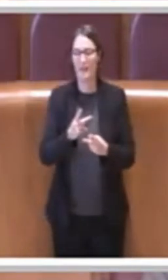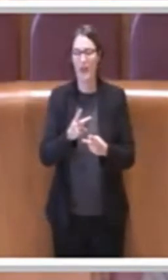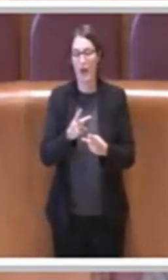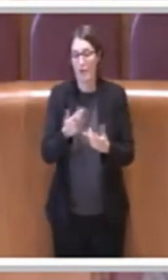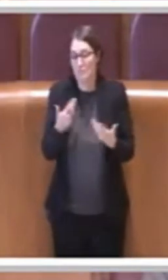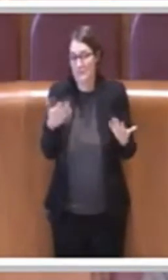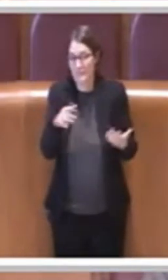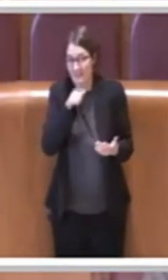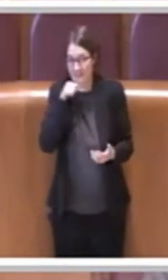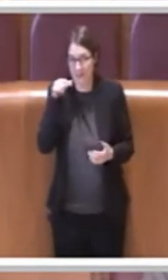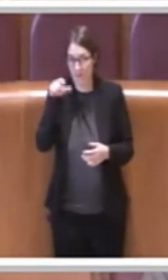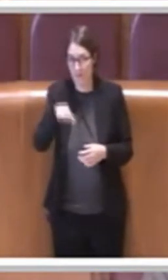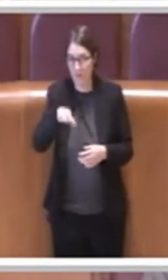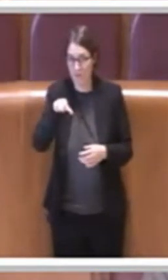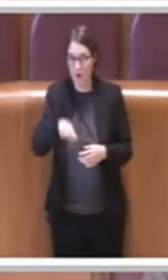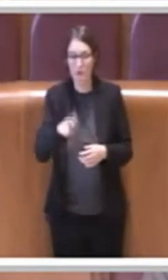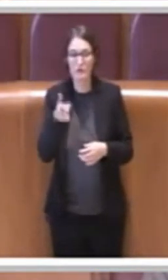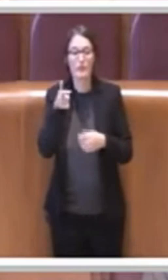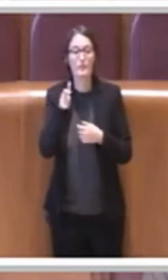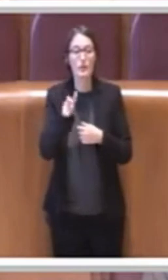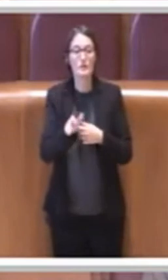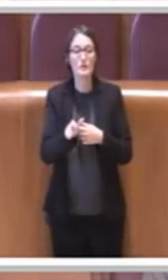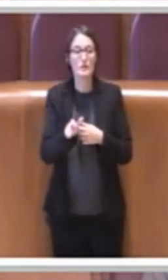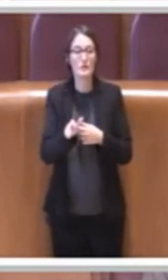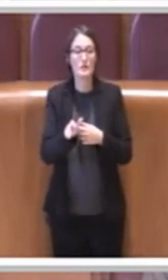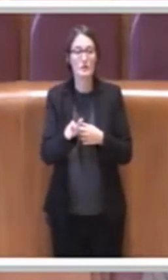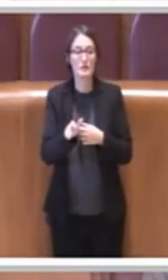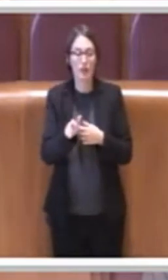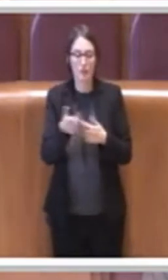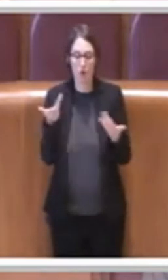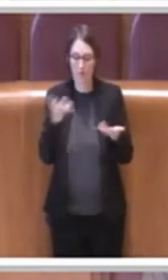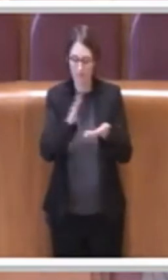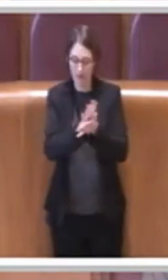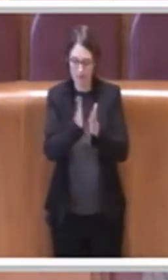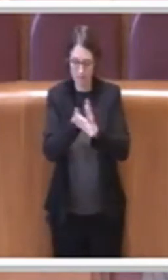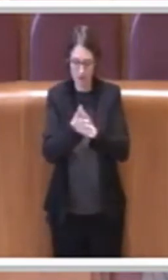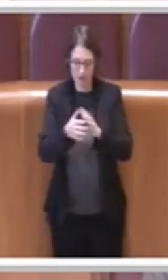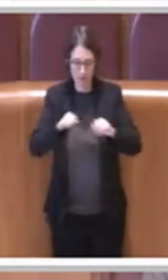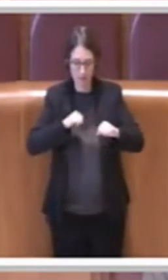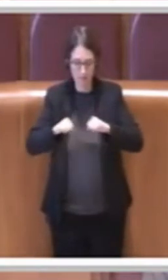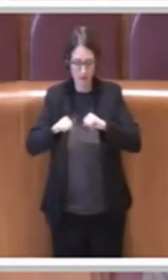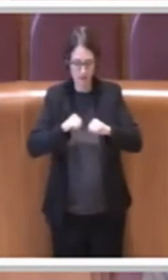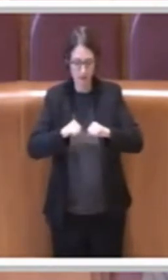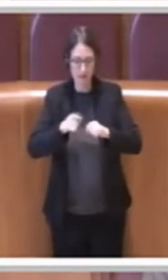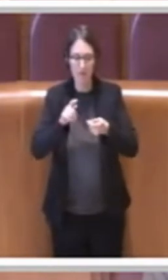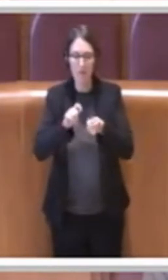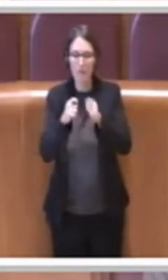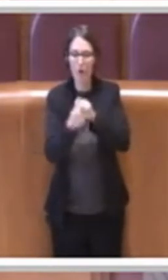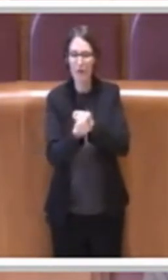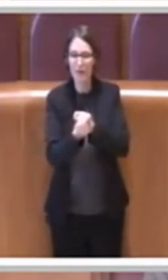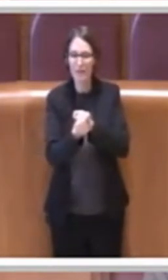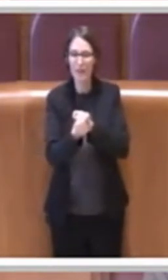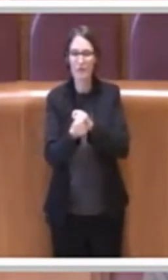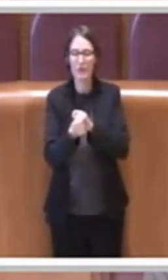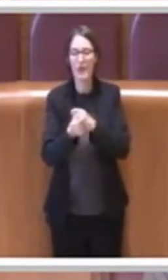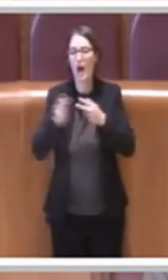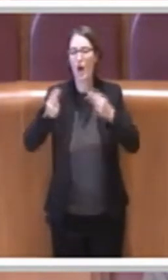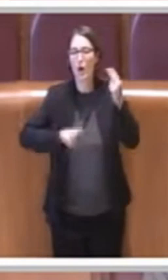punto perché stiamo trasformando quello che è un normale atto amministrativo di rettifica contabile, poi di quello stiamo parlando,